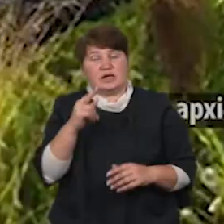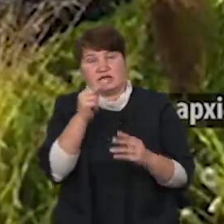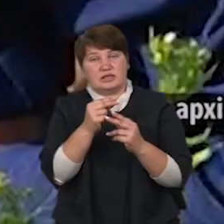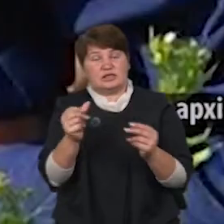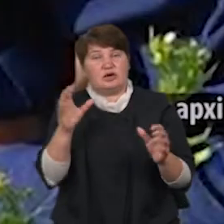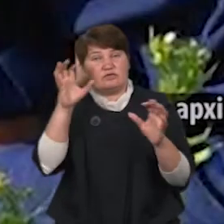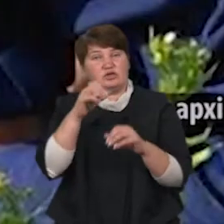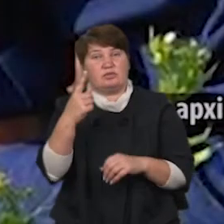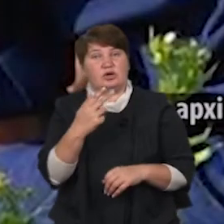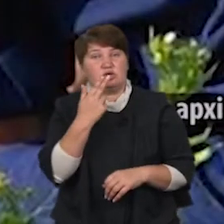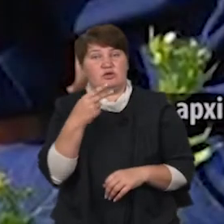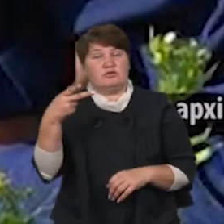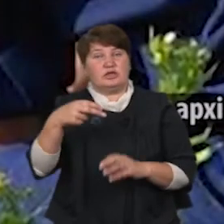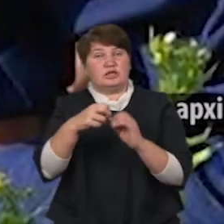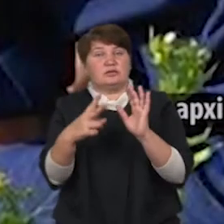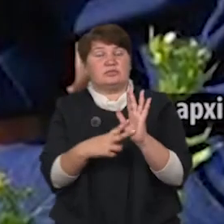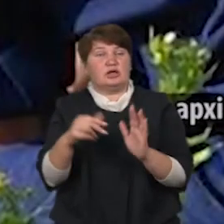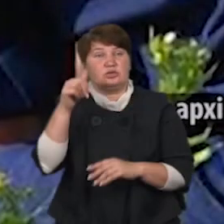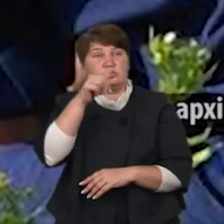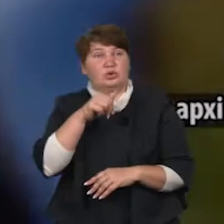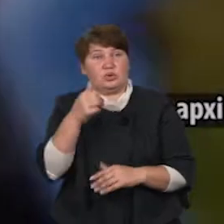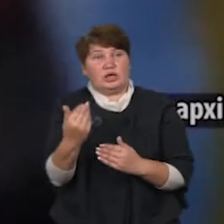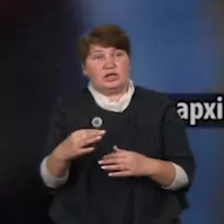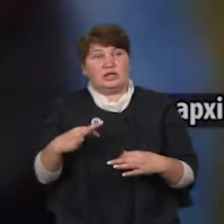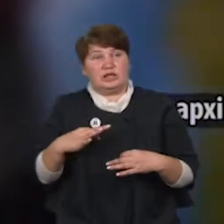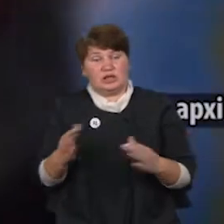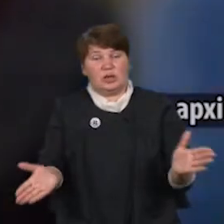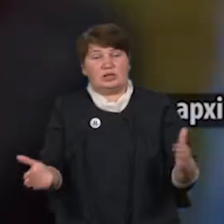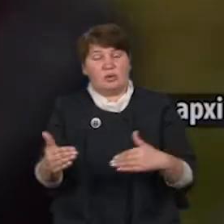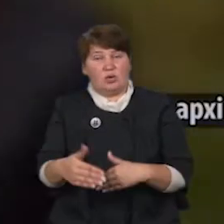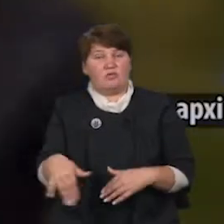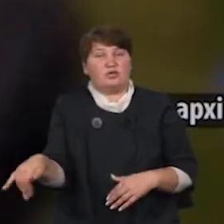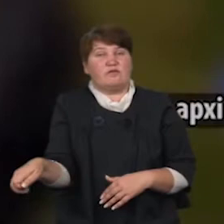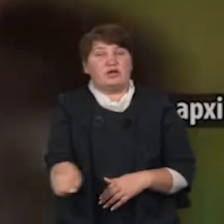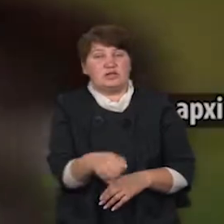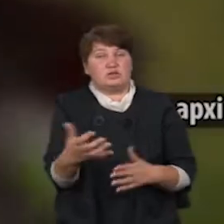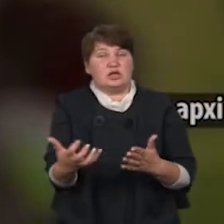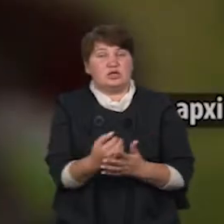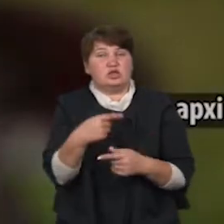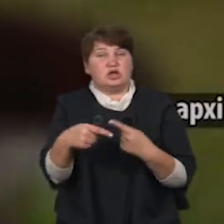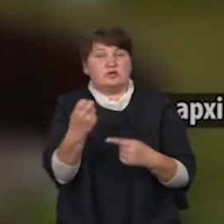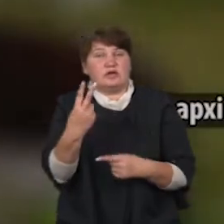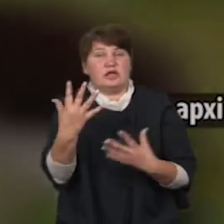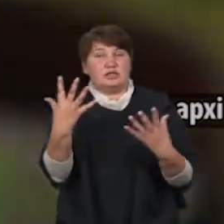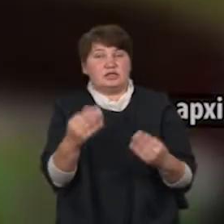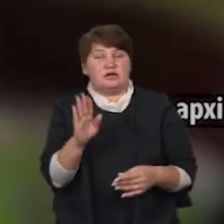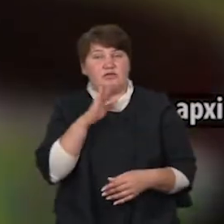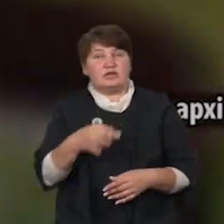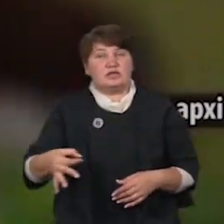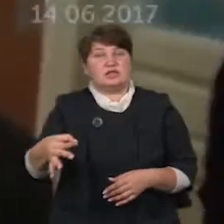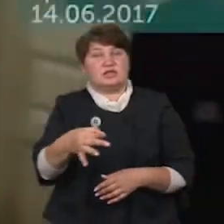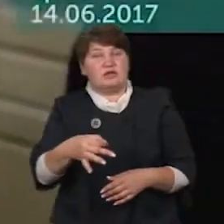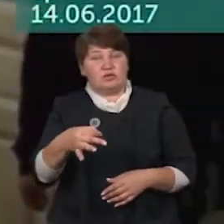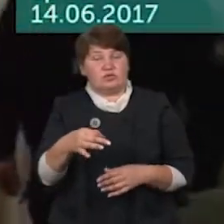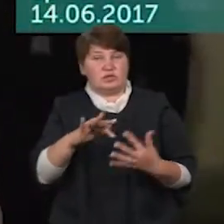на 1 червня 2017 року. Її тіло, запаковане у валізу, знайшли через 12 днів у ставку села Світанок Рогатинського